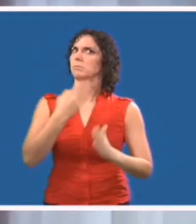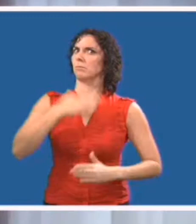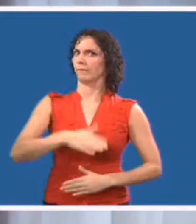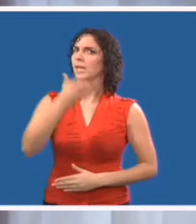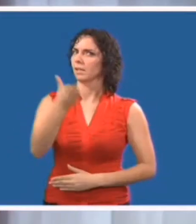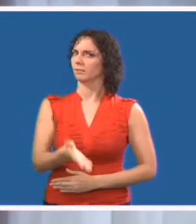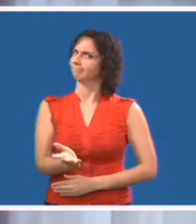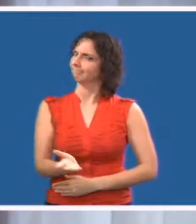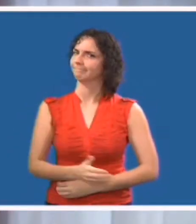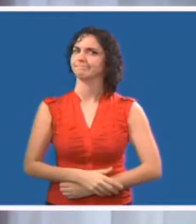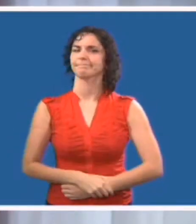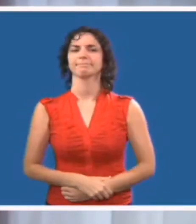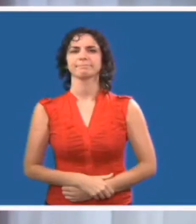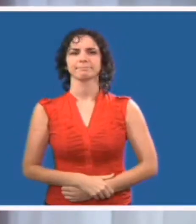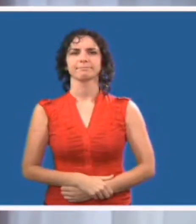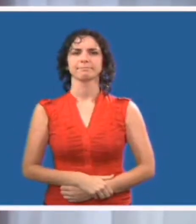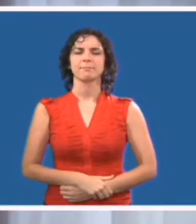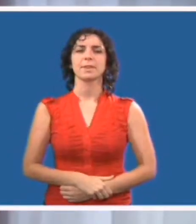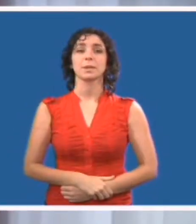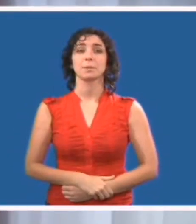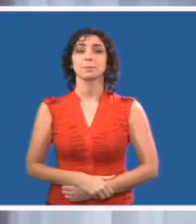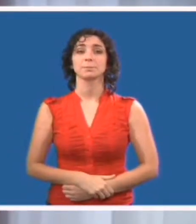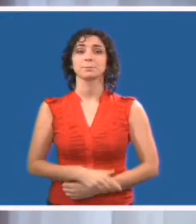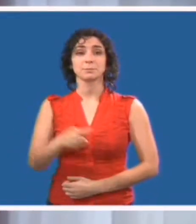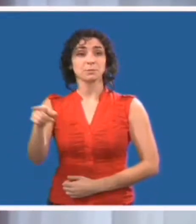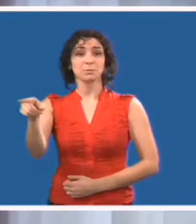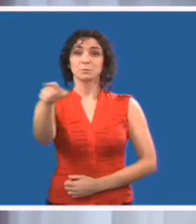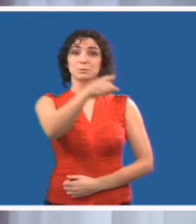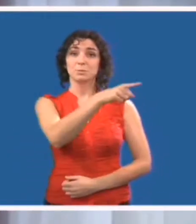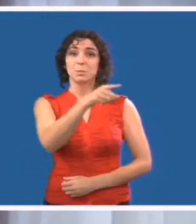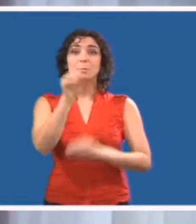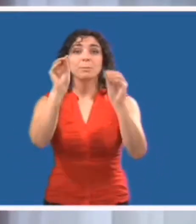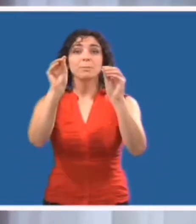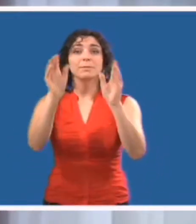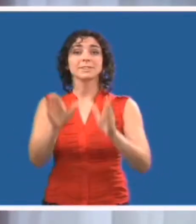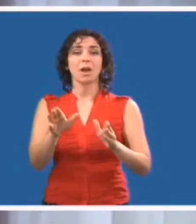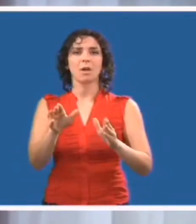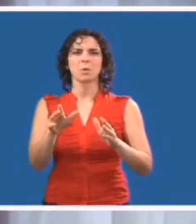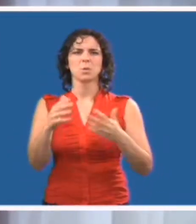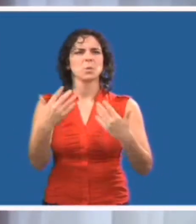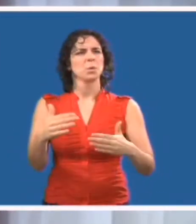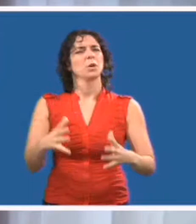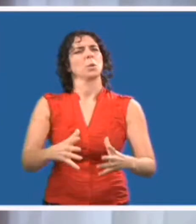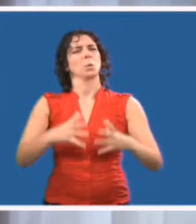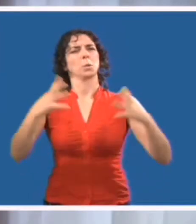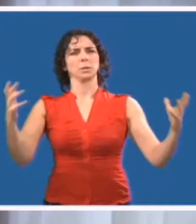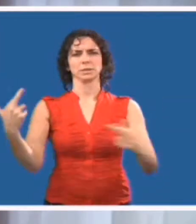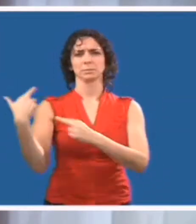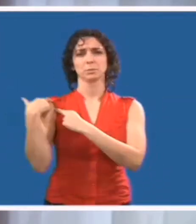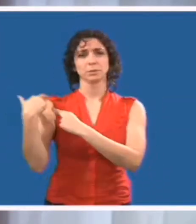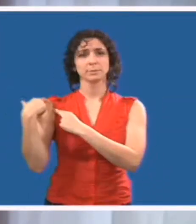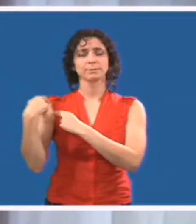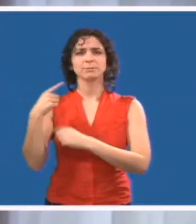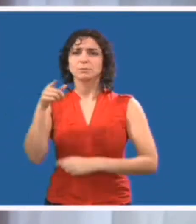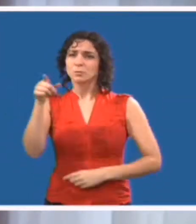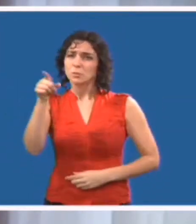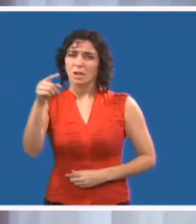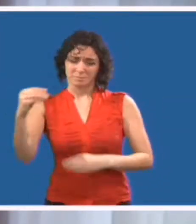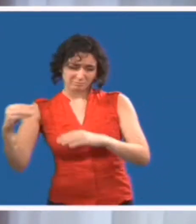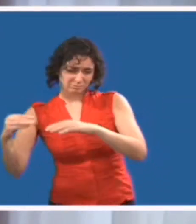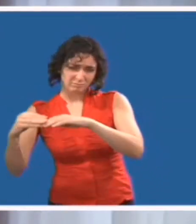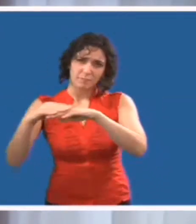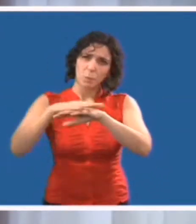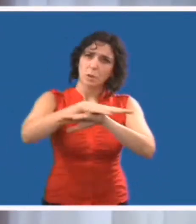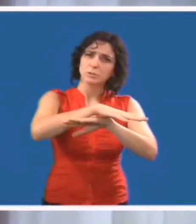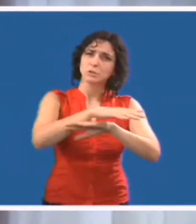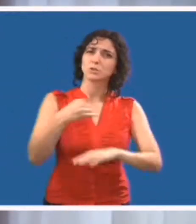En tant qu'éducateurs et éducatrices, vous jouez un rôle crucial car vous influencez